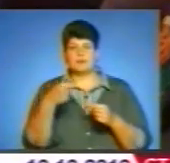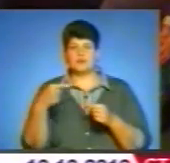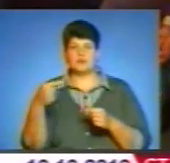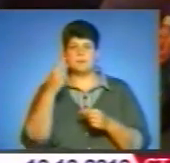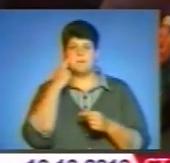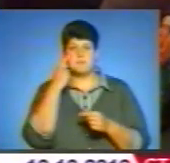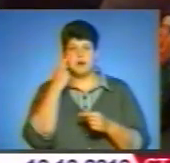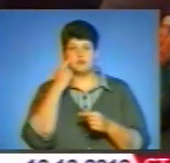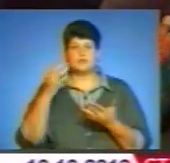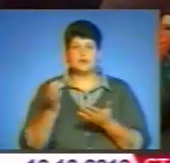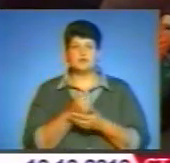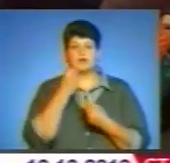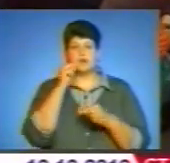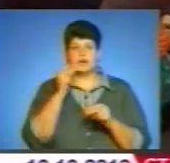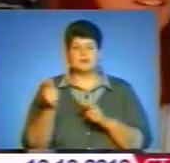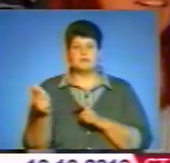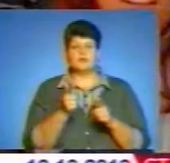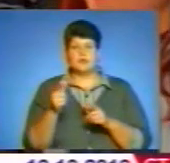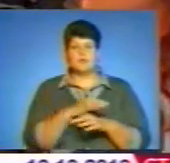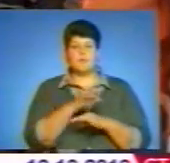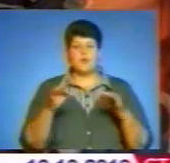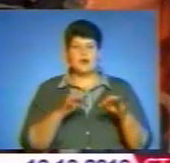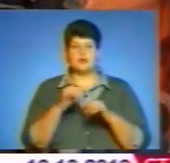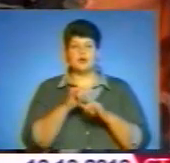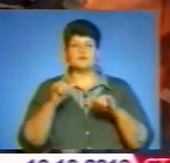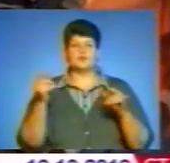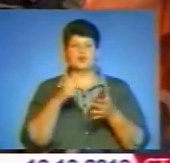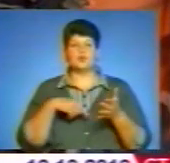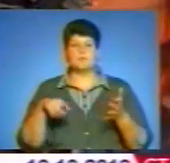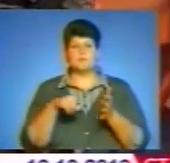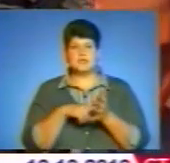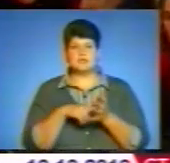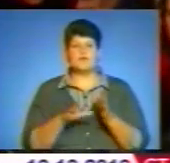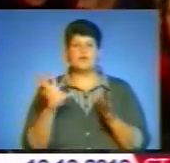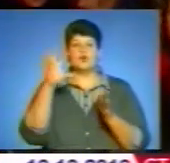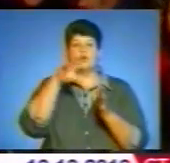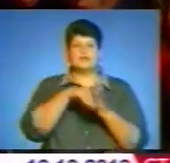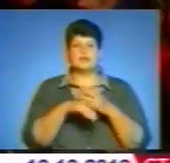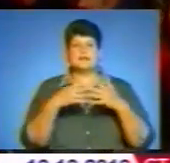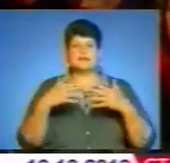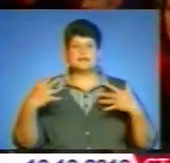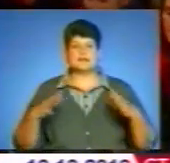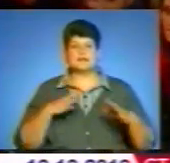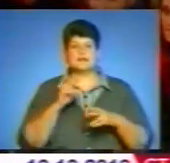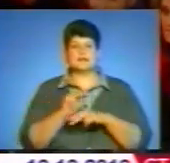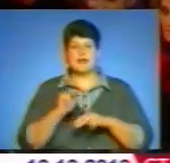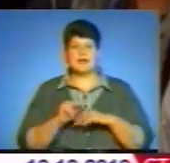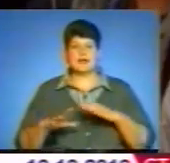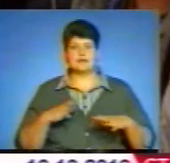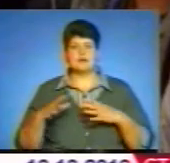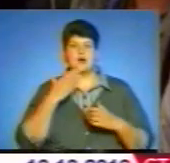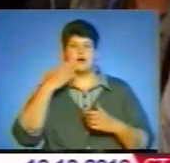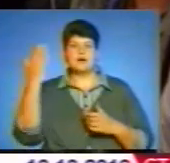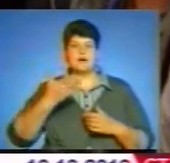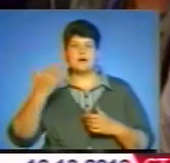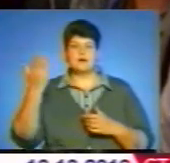був на дворі. І також ми ставимо певний міт часу, штрафуємо команди і відмінусуємо бали. Щоб команда вдалося краще підготувати